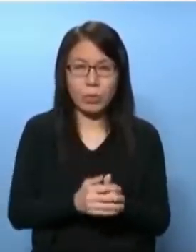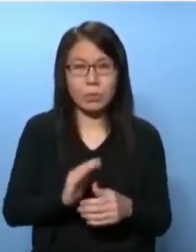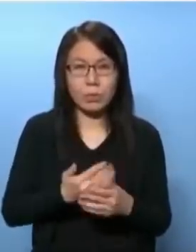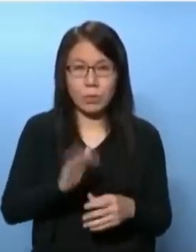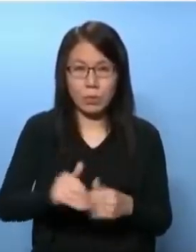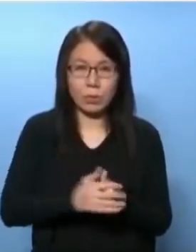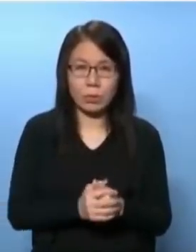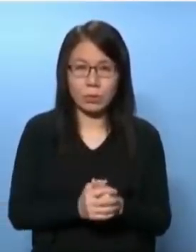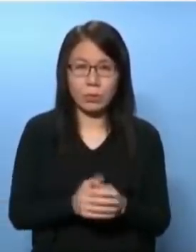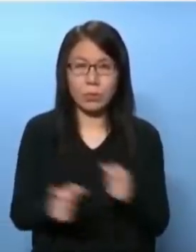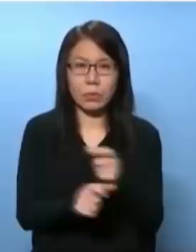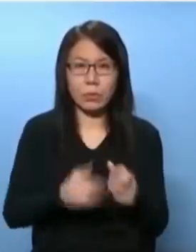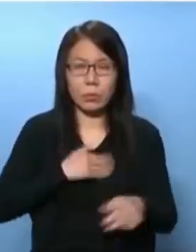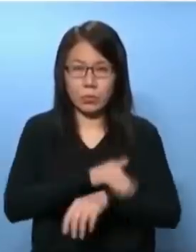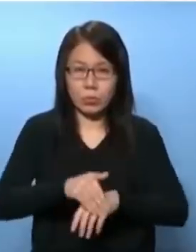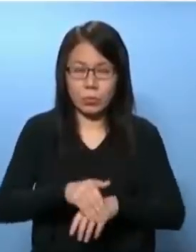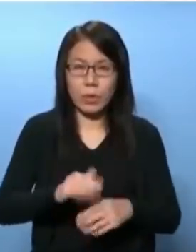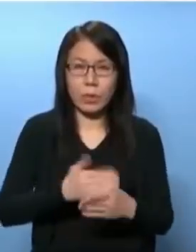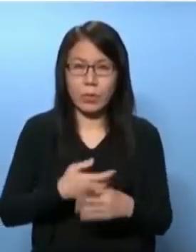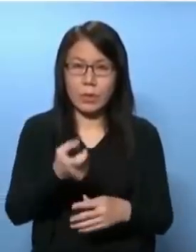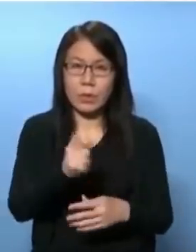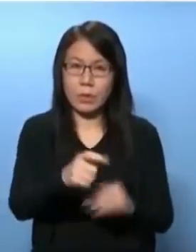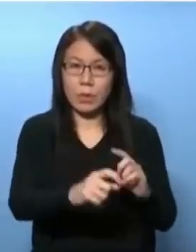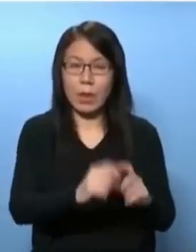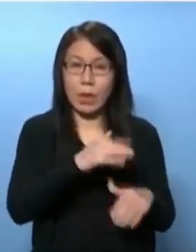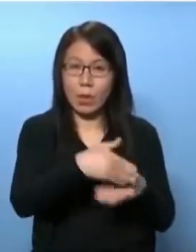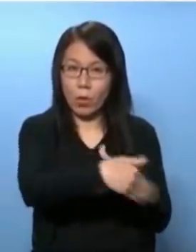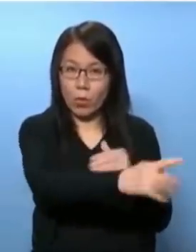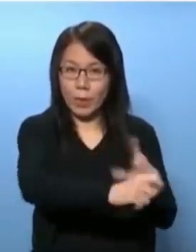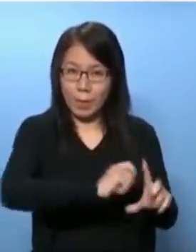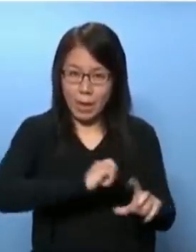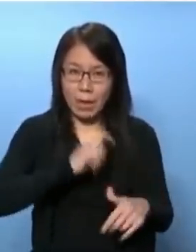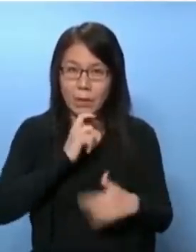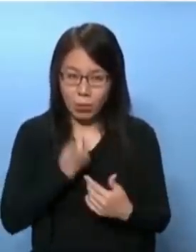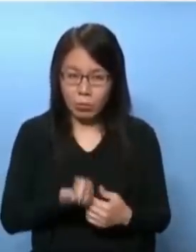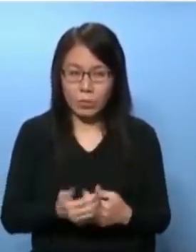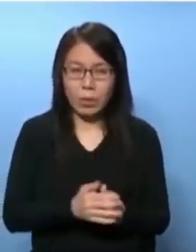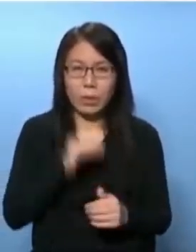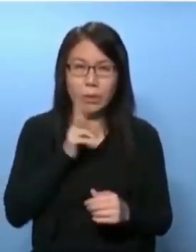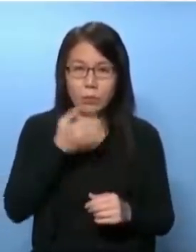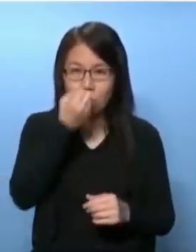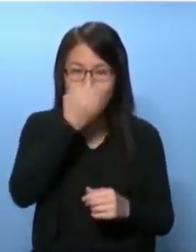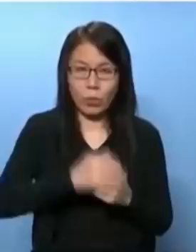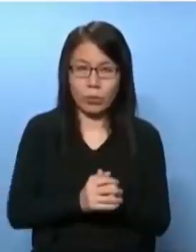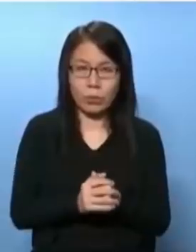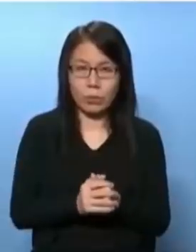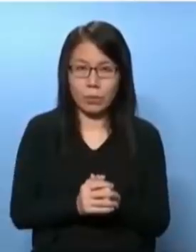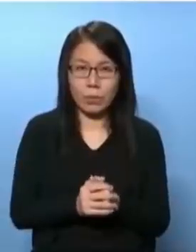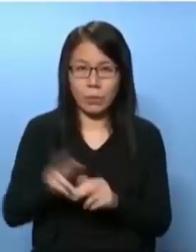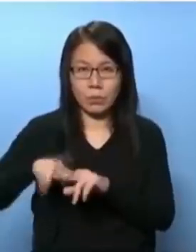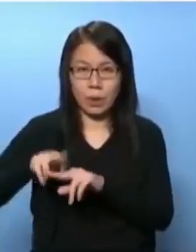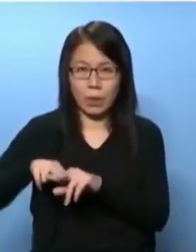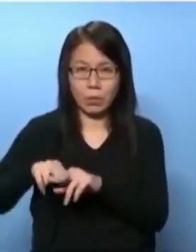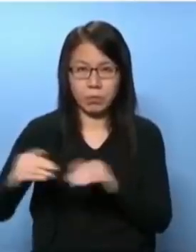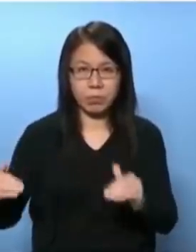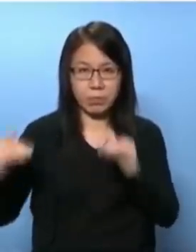可以有这个财政预算案就是因为有钱入大家都知道你想想如果把香港和中国